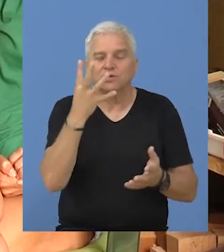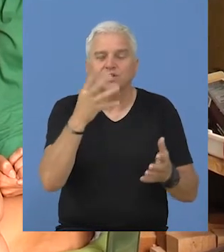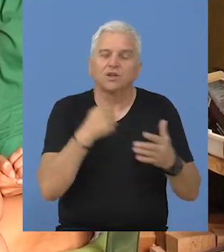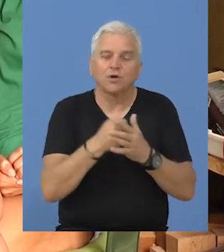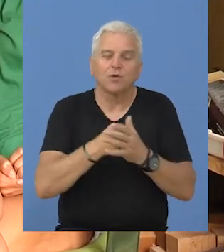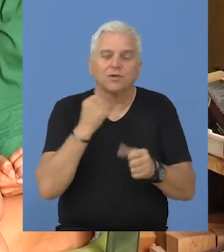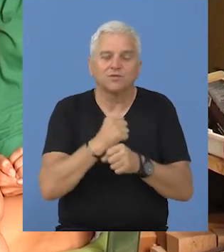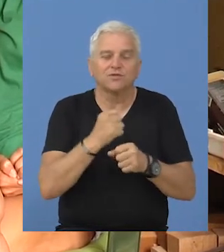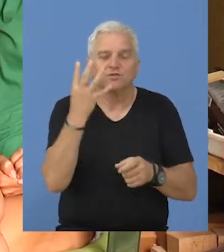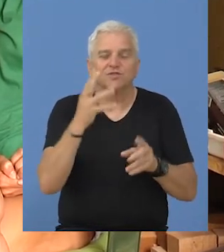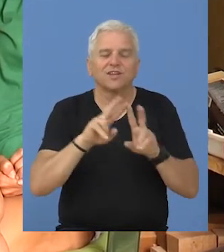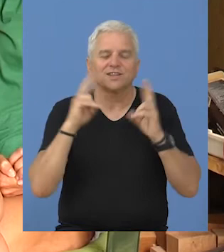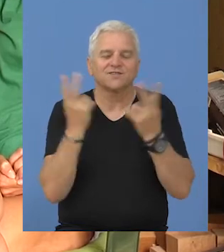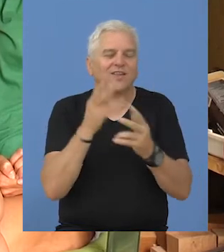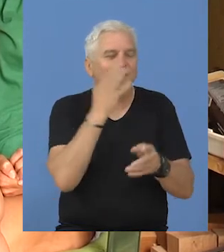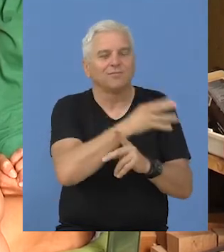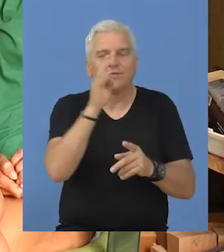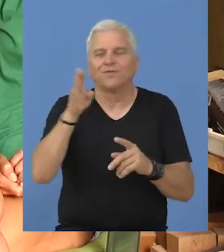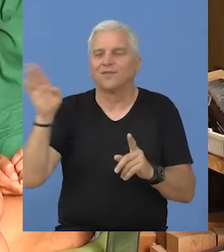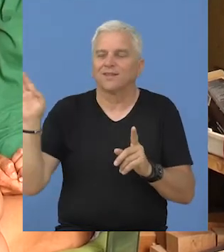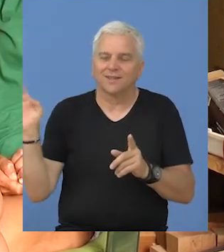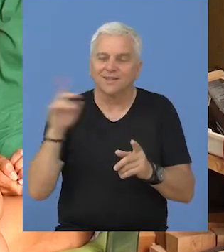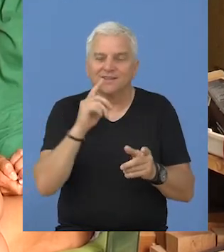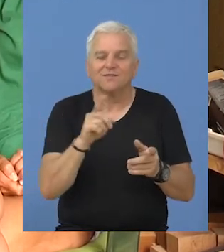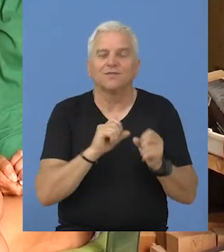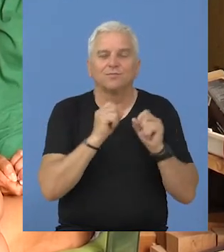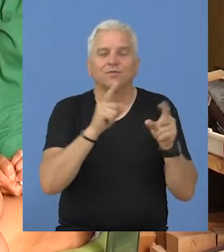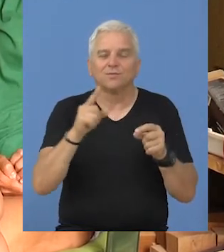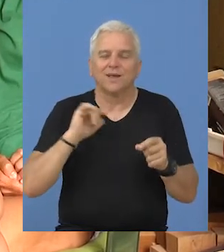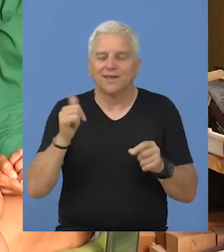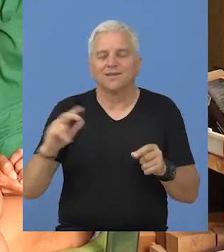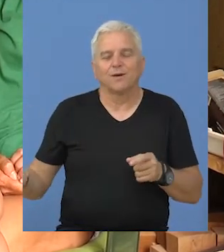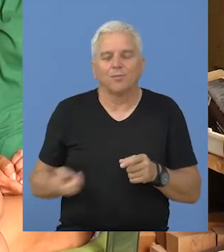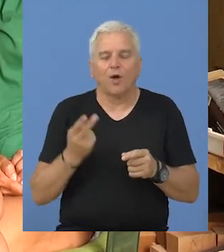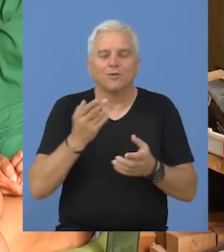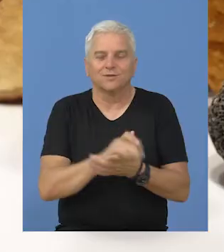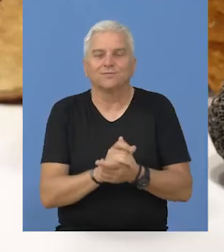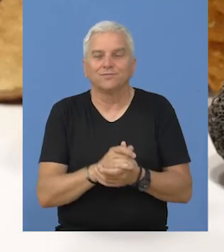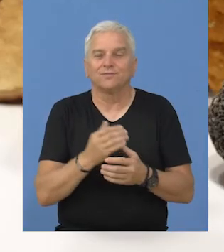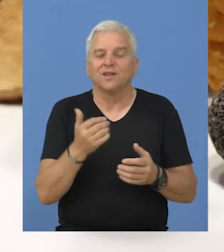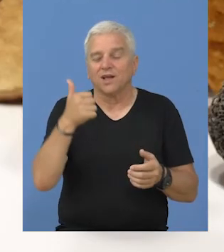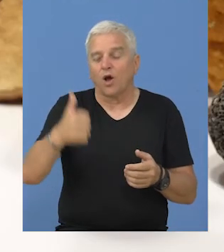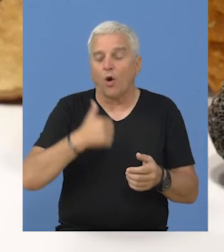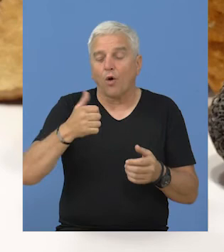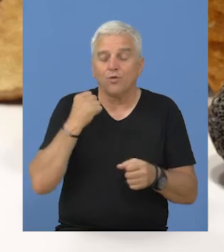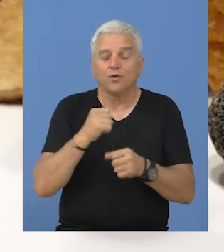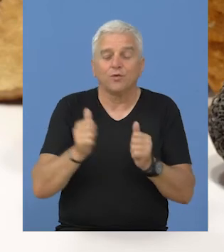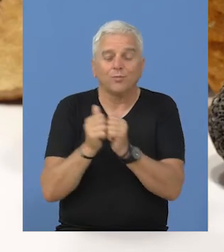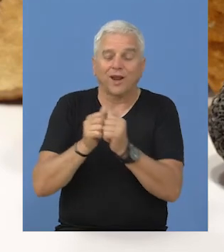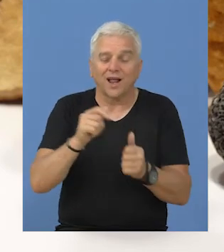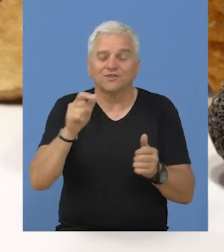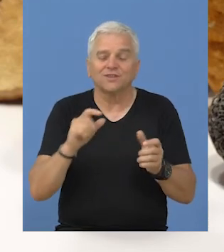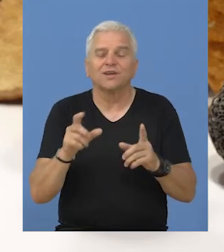Četiri su napravljene na četiri strane sveta, su otišle i ponosimo se jako sa tim. Za godinu dana